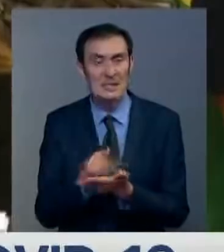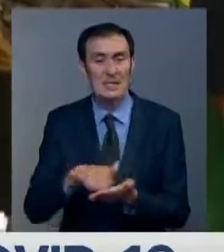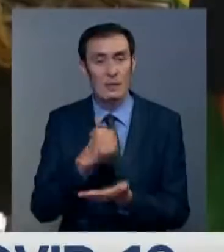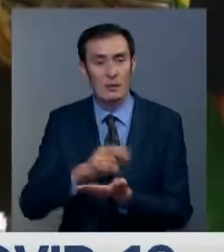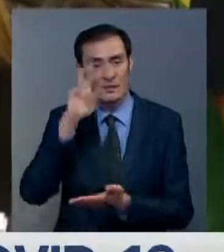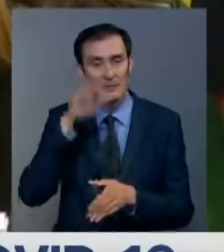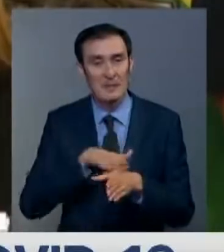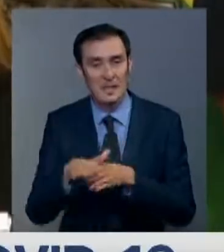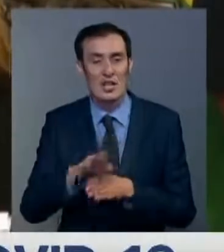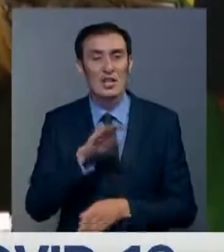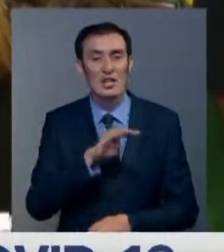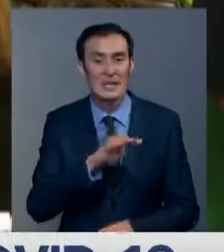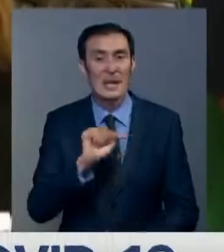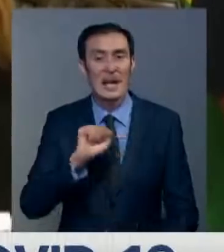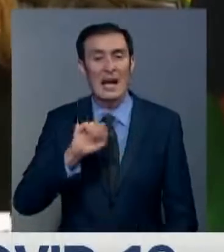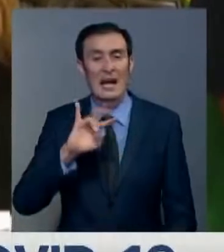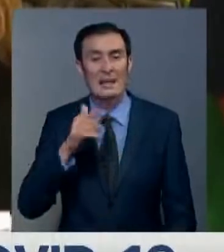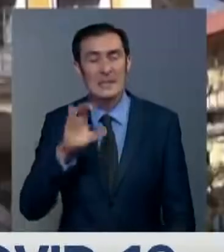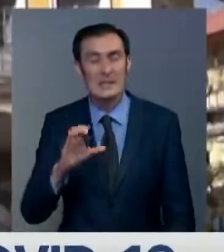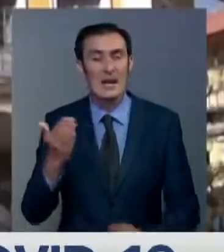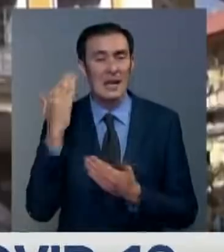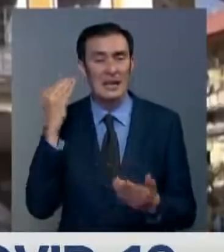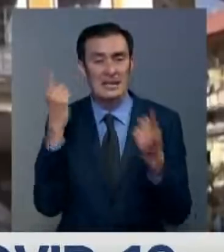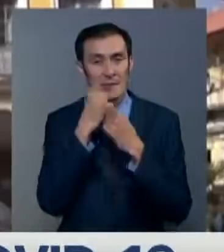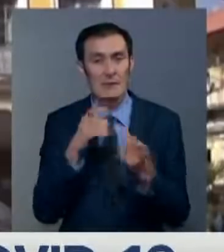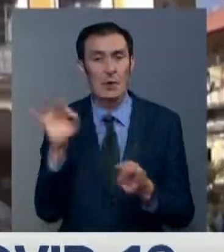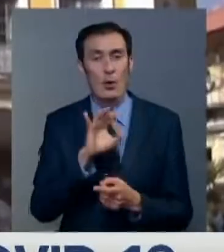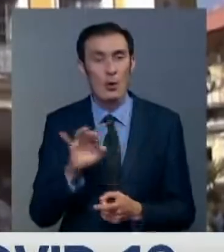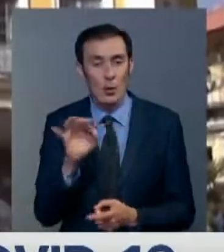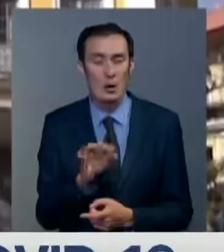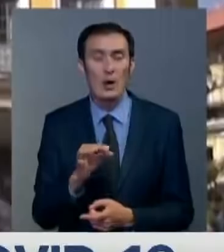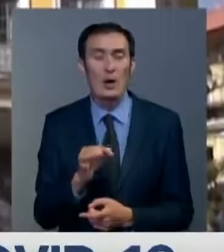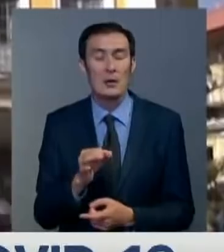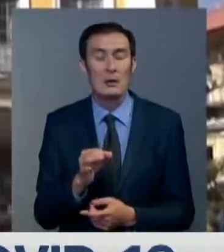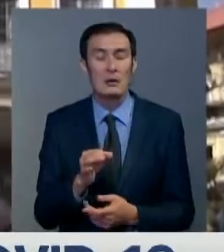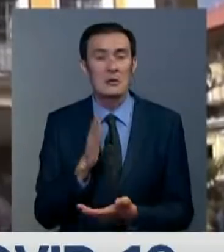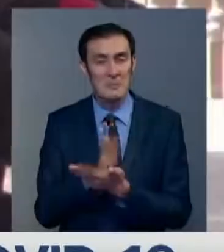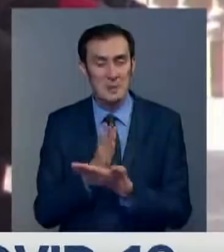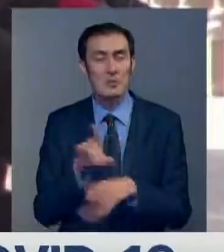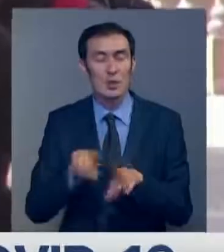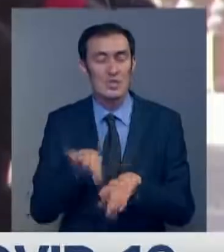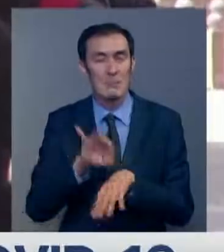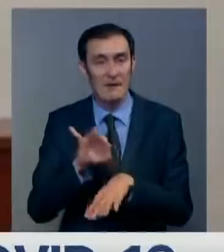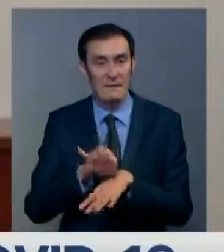государства исполняет Жанин Анис. Ранее она заявила о положительном диагнозе на COVID-19.